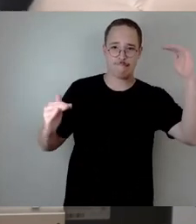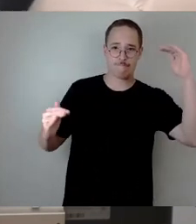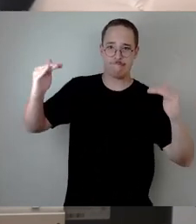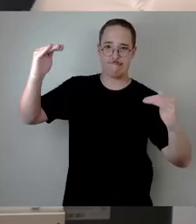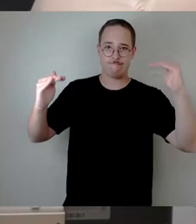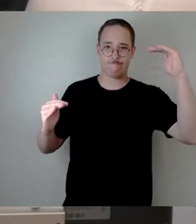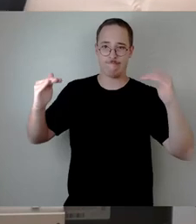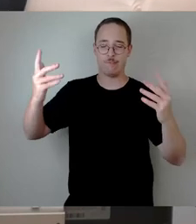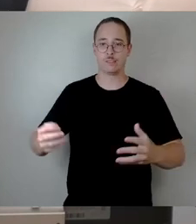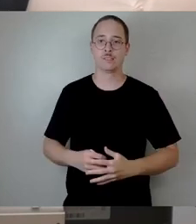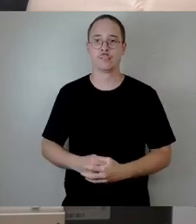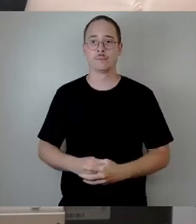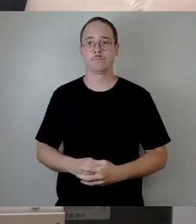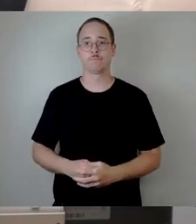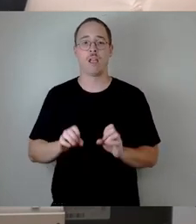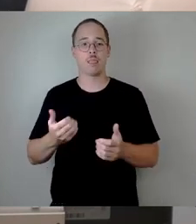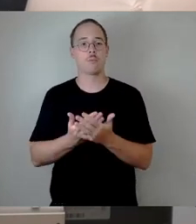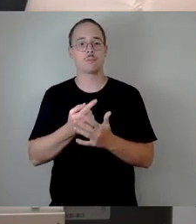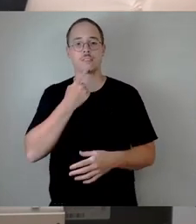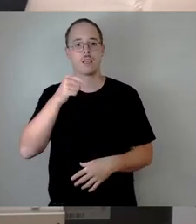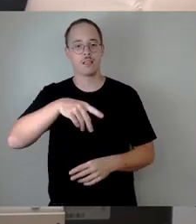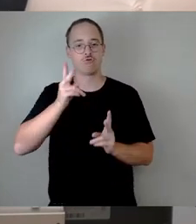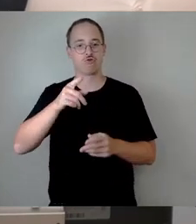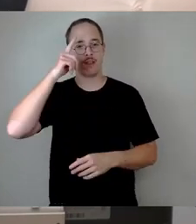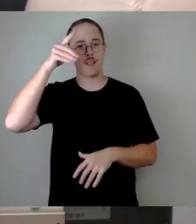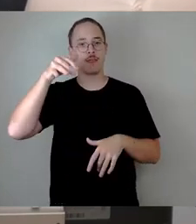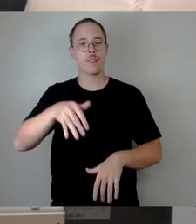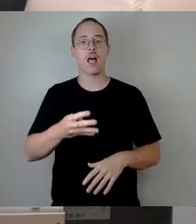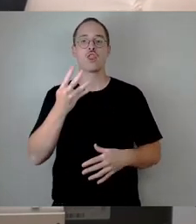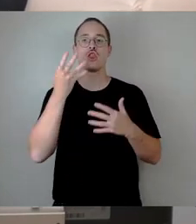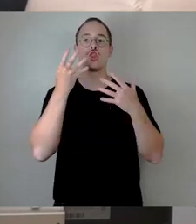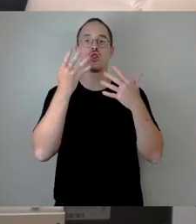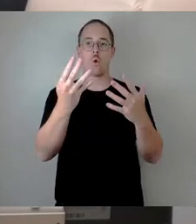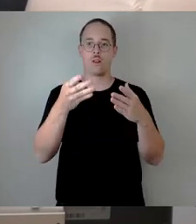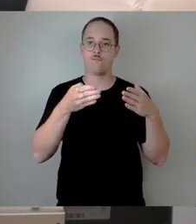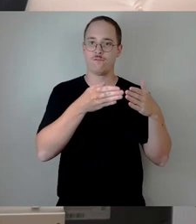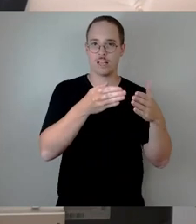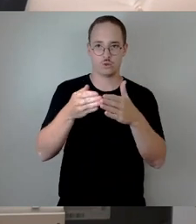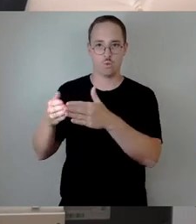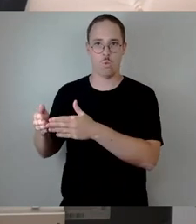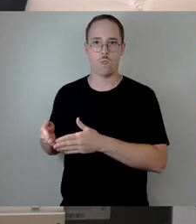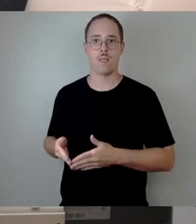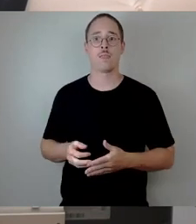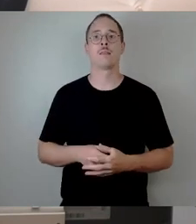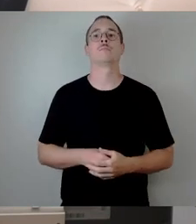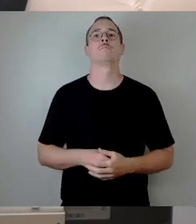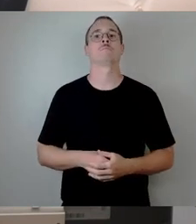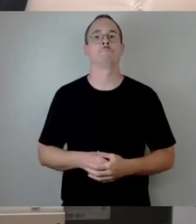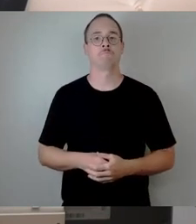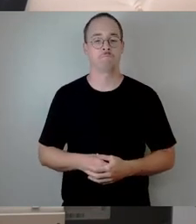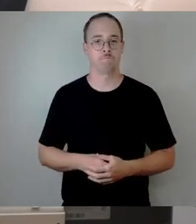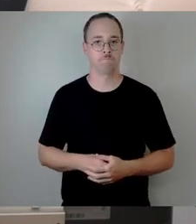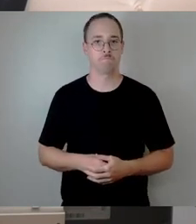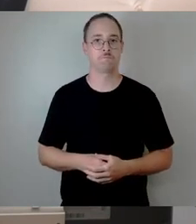Stadtrat, wir haben neun Fraktionen, das heißt, wir treffen eine Festlegung neun